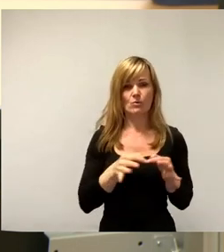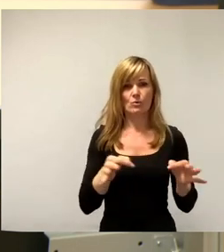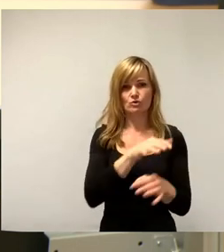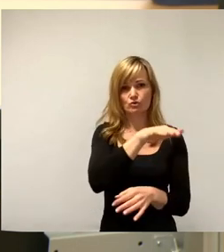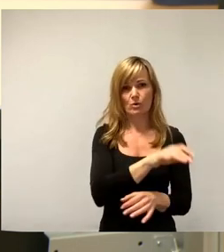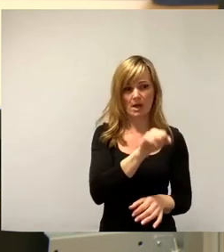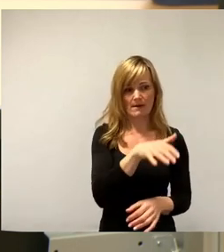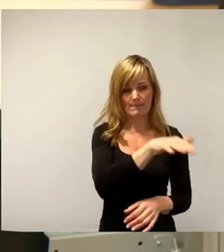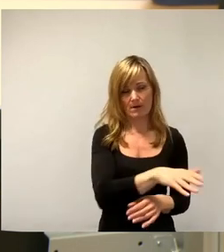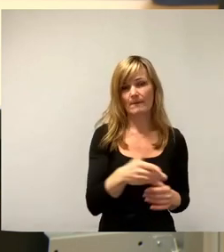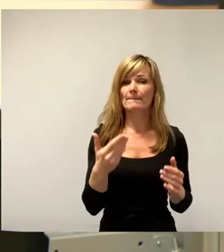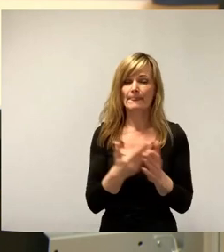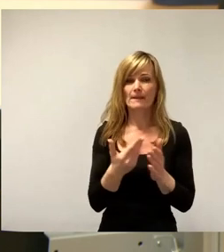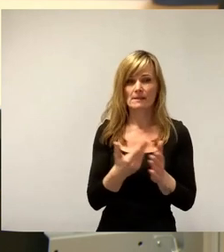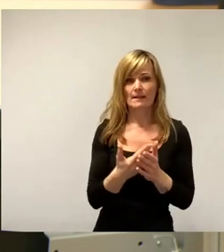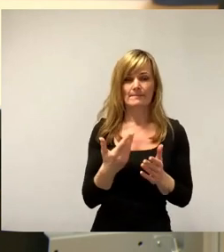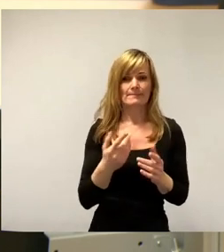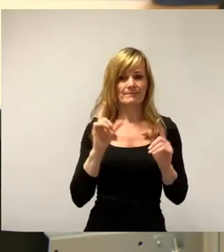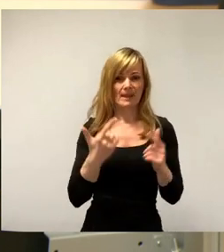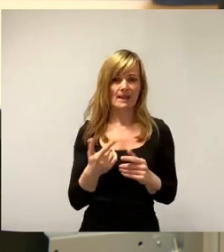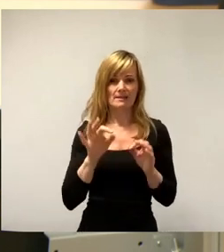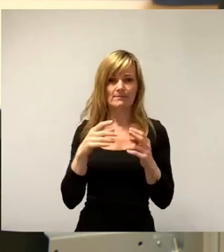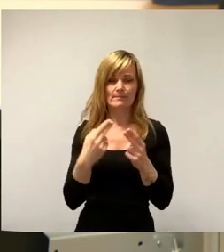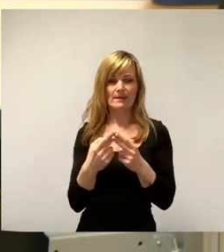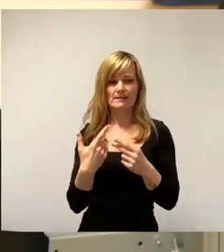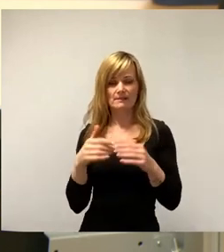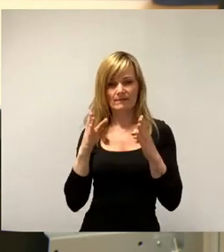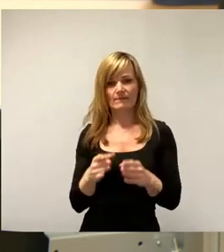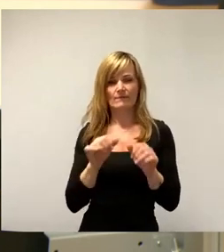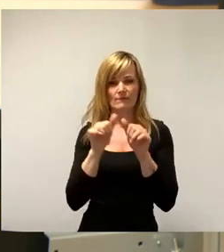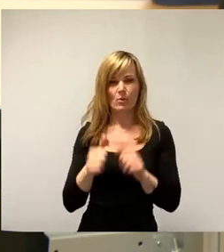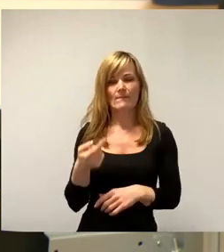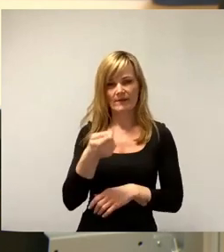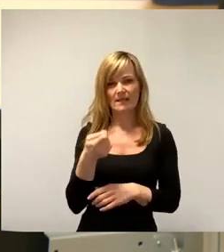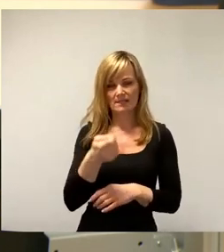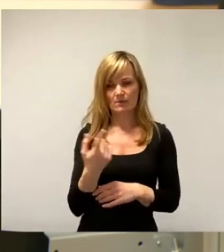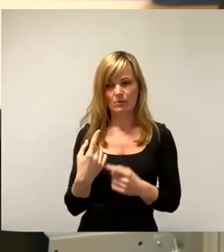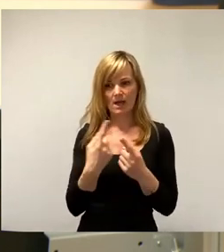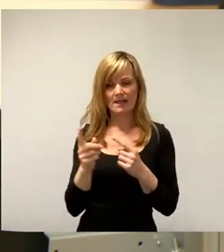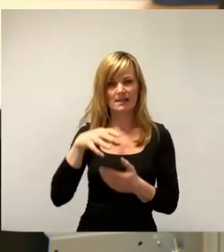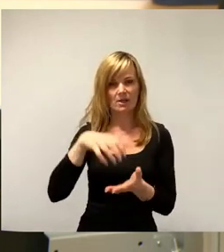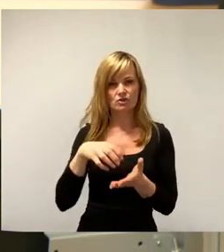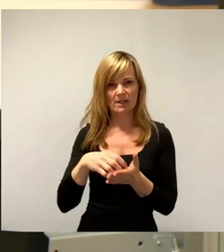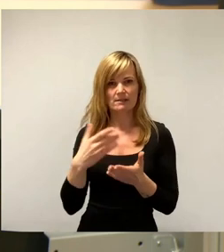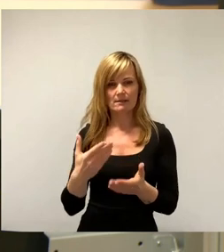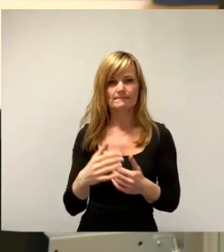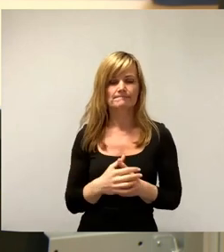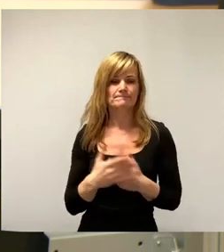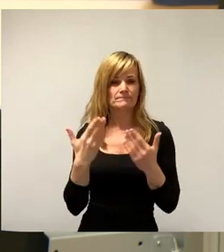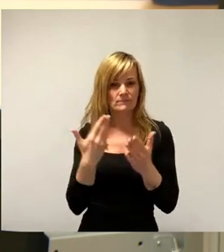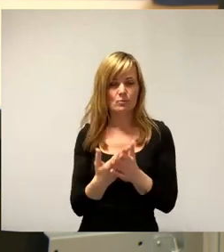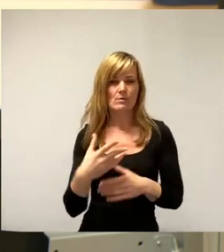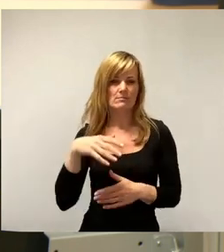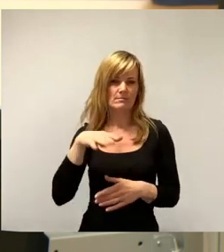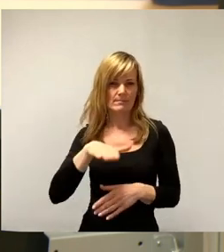keine geeignete Art, hier eine Finanzierung herbeizuführen. In anderen Städten haben solche Parkgebühren in